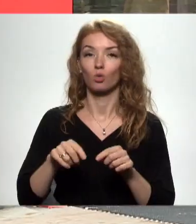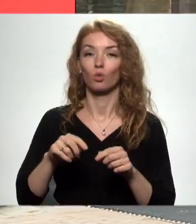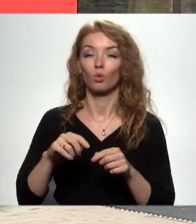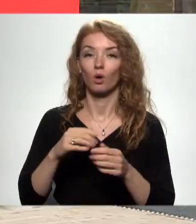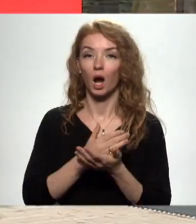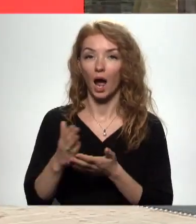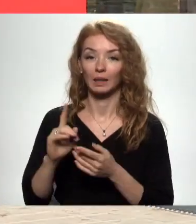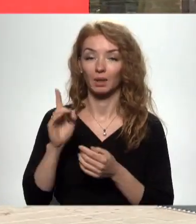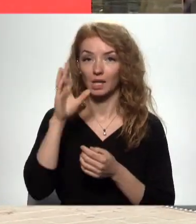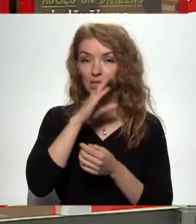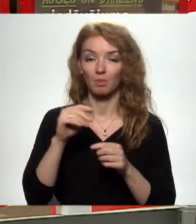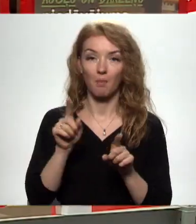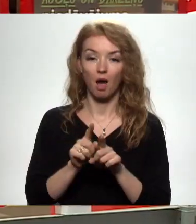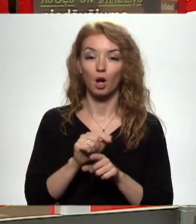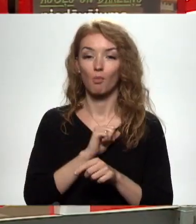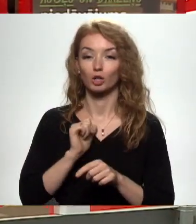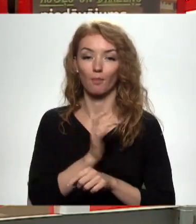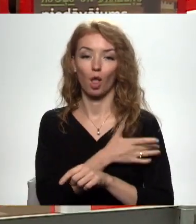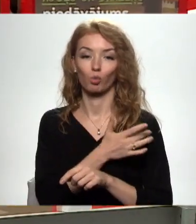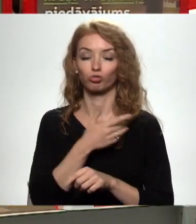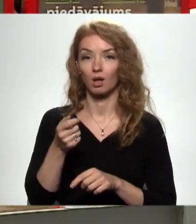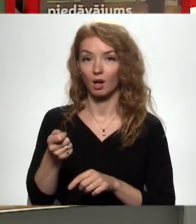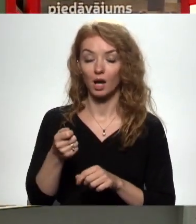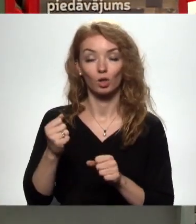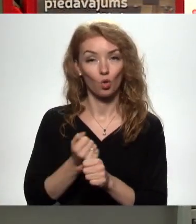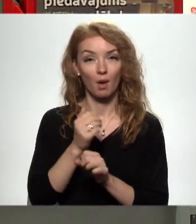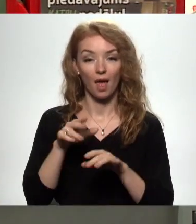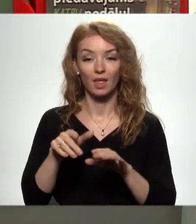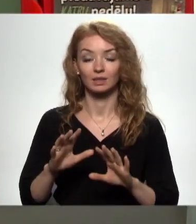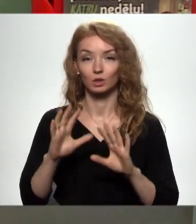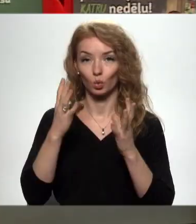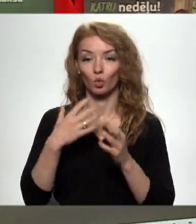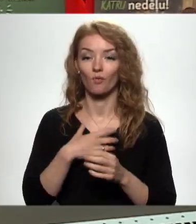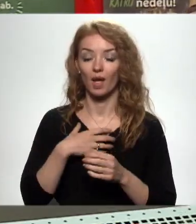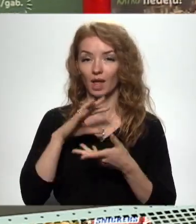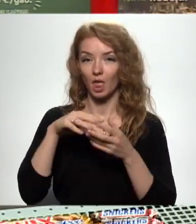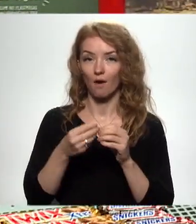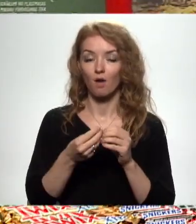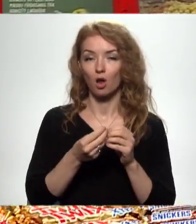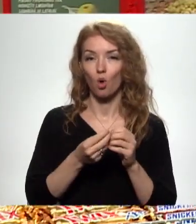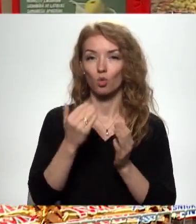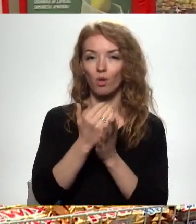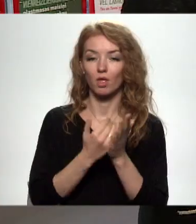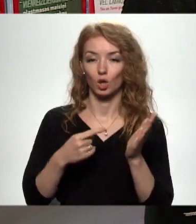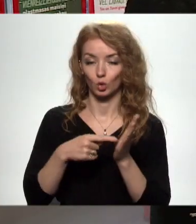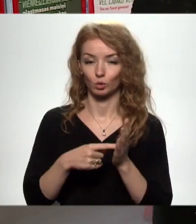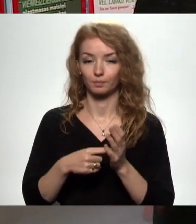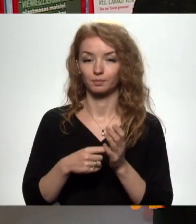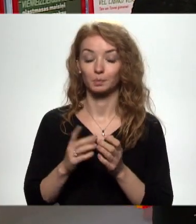kārtība esot iespējama arī pašatkalpošanas kasēs. Taču, lai tas izdotos, ir jāievēro virkne nosacījumi.